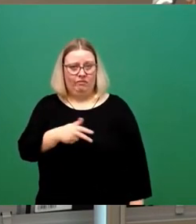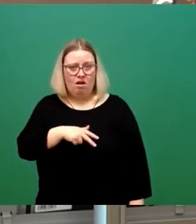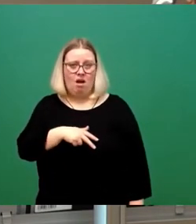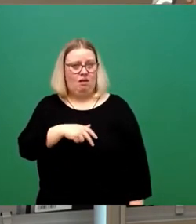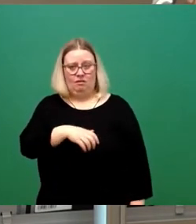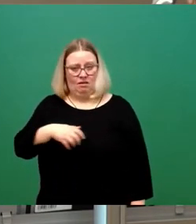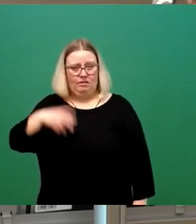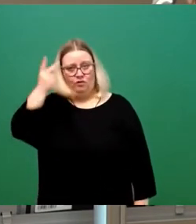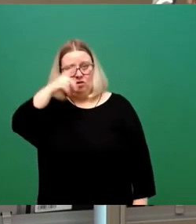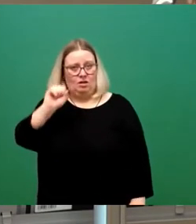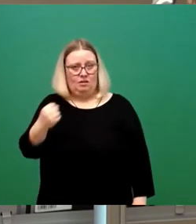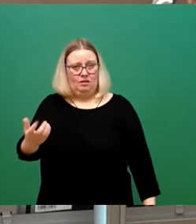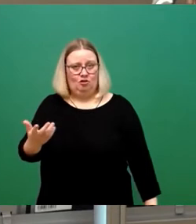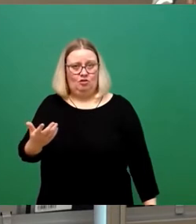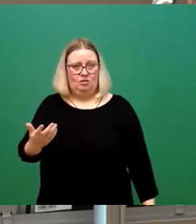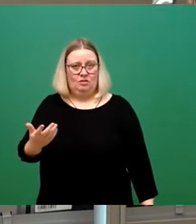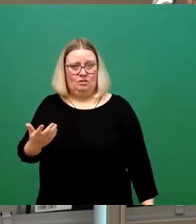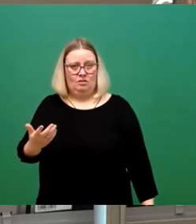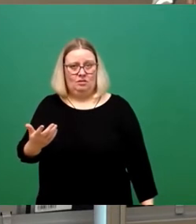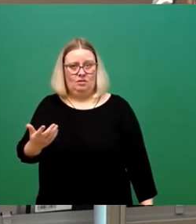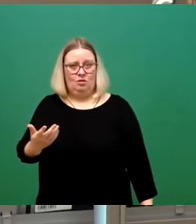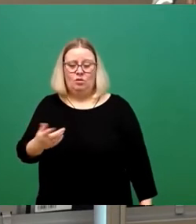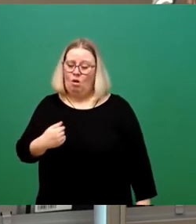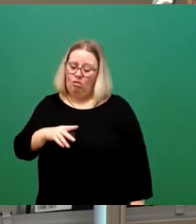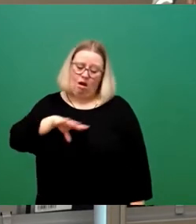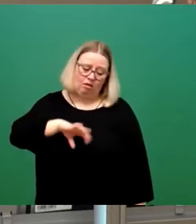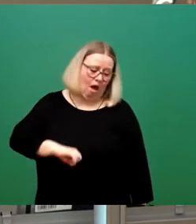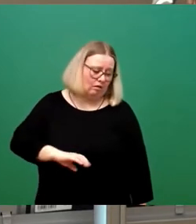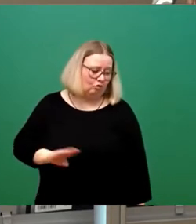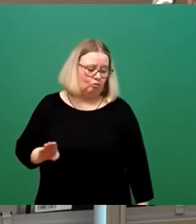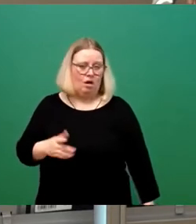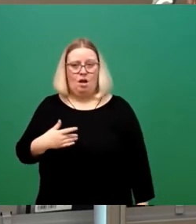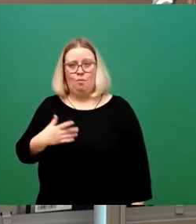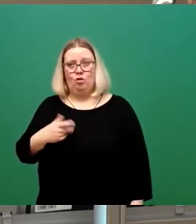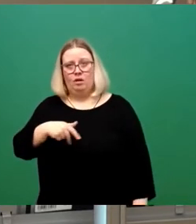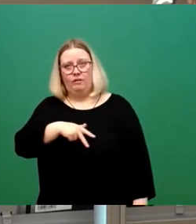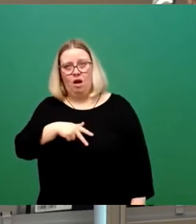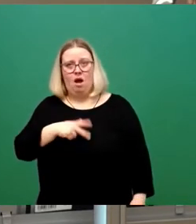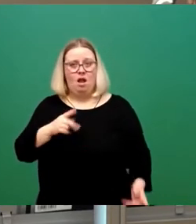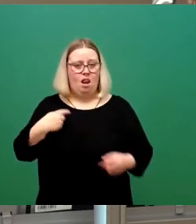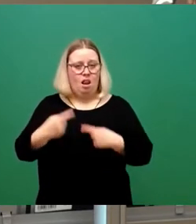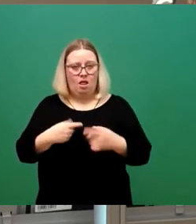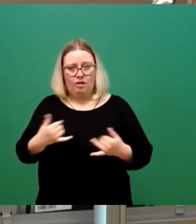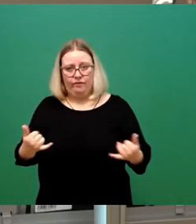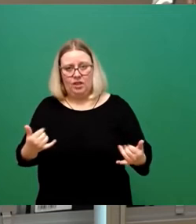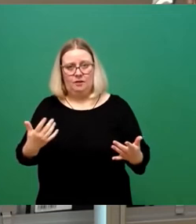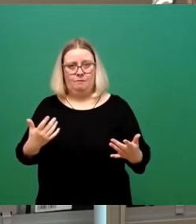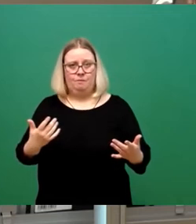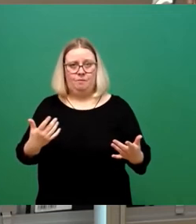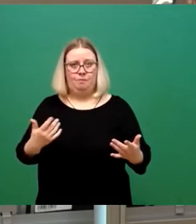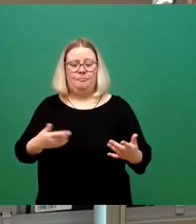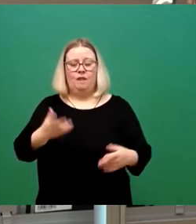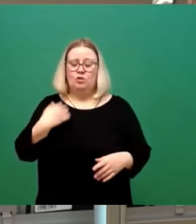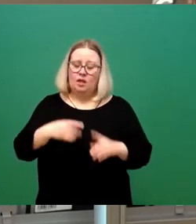Bürgerinnen und Bürger in unserer Stadt nicht mehr und ertragen das auch nicht mehr, was hier stattfindet. Und es geht seit Wochen